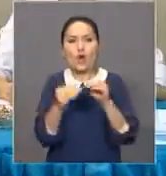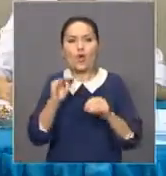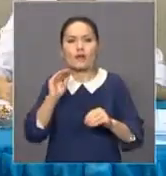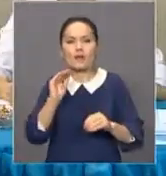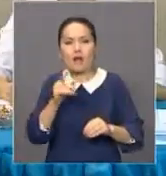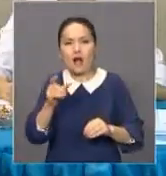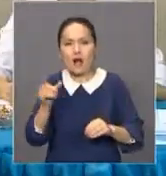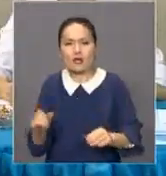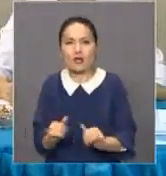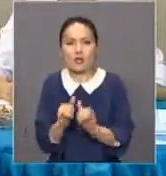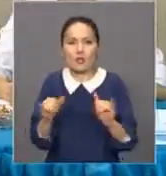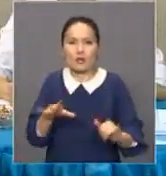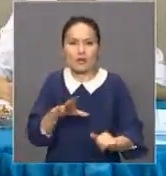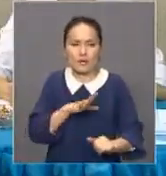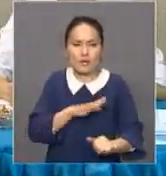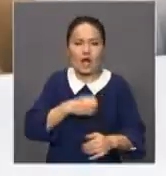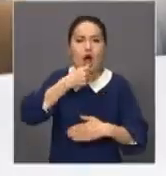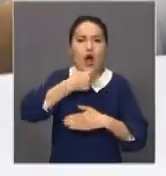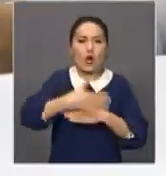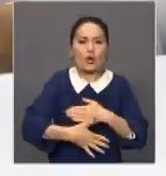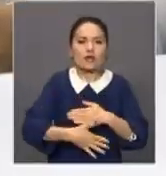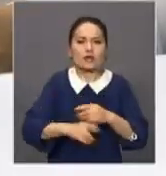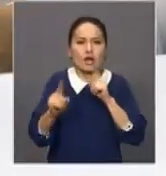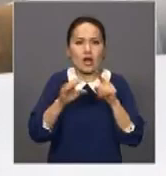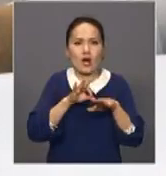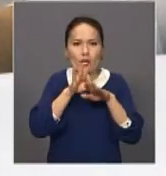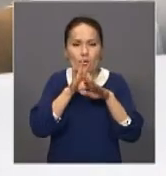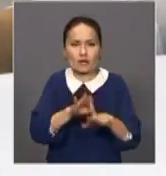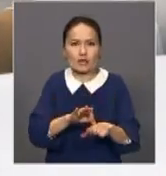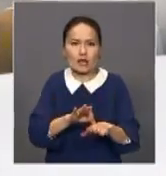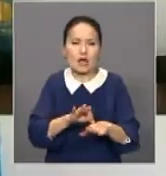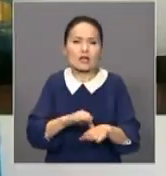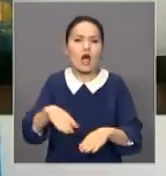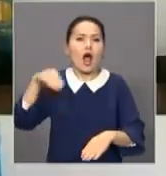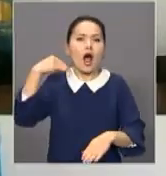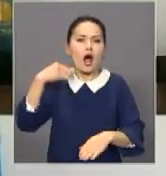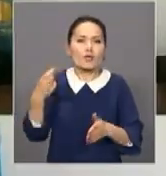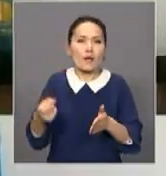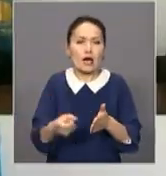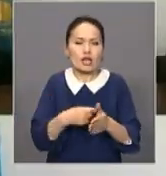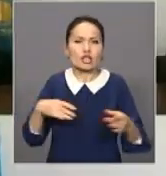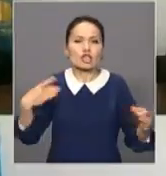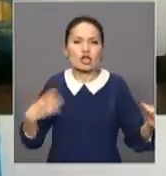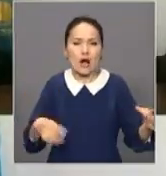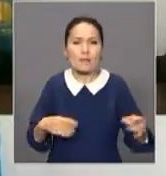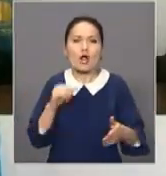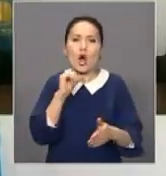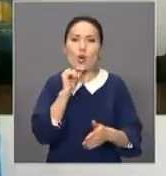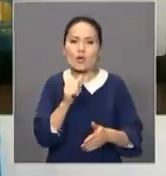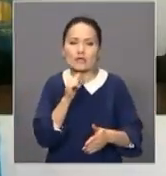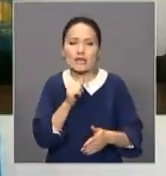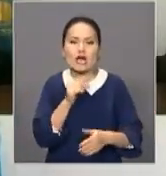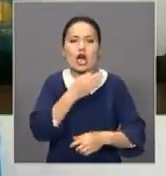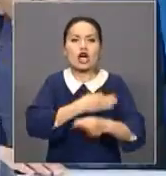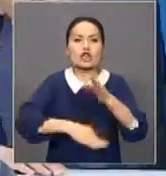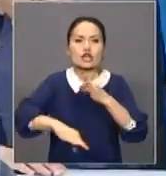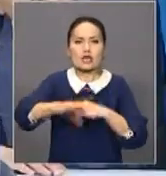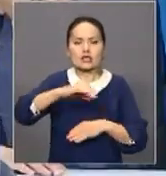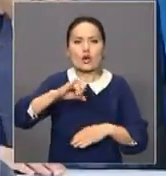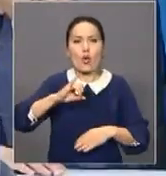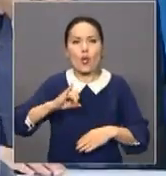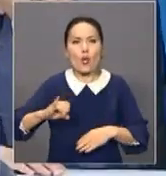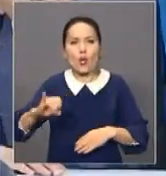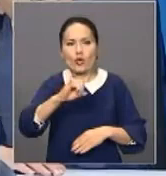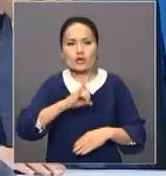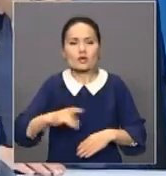мүннан асқан ата өттім. Айта кетейік, орталық коммуникациялар орталығында өткен жиында, Ақтубе, Қарағанды, Жамбыл, Костанайнын шығы шәне